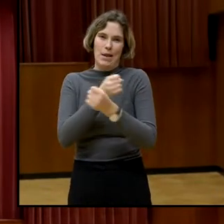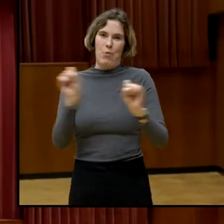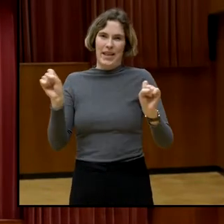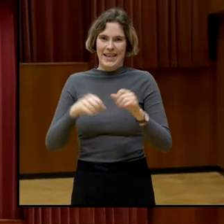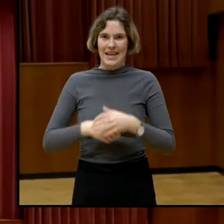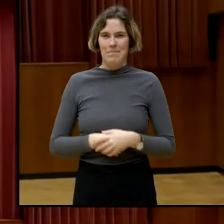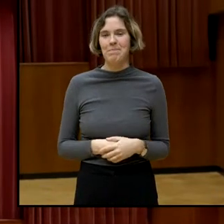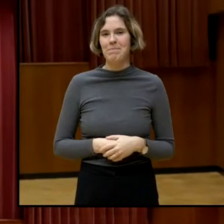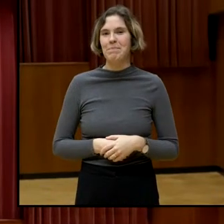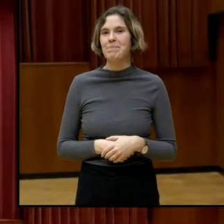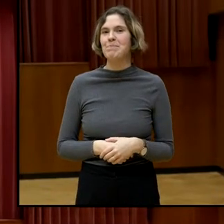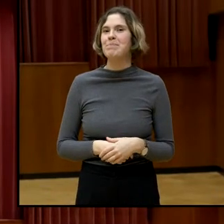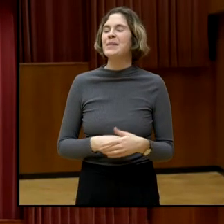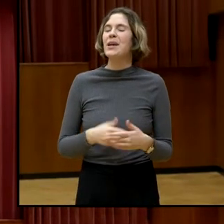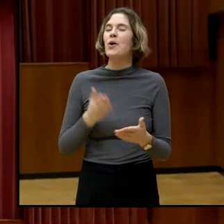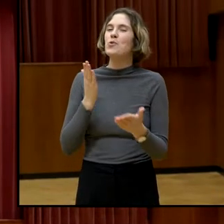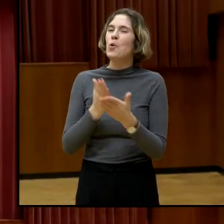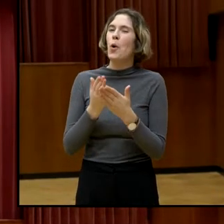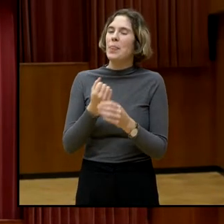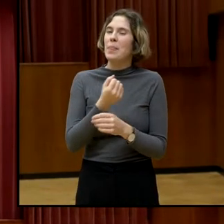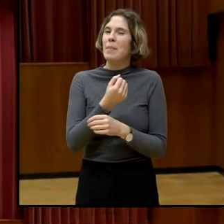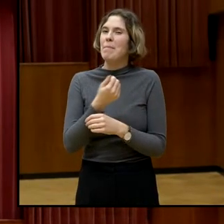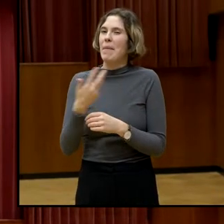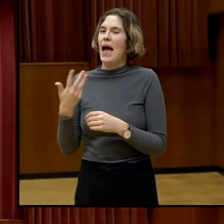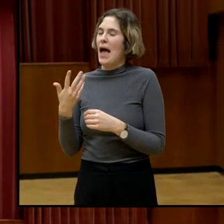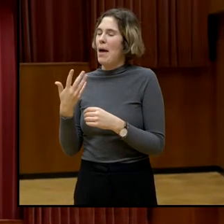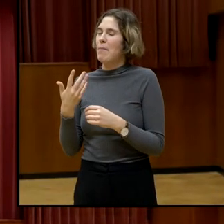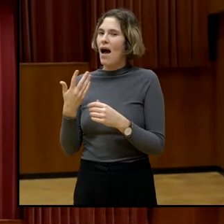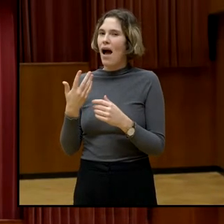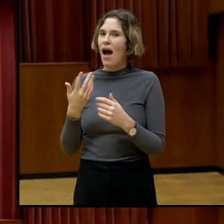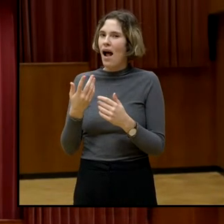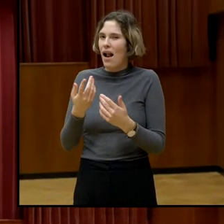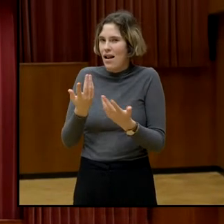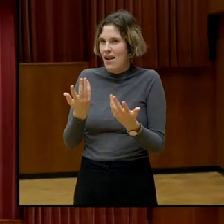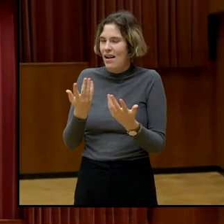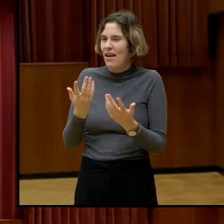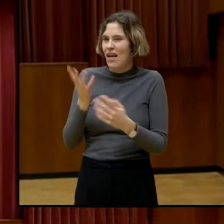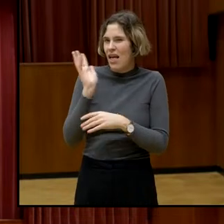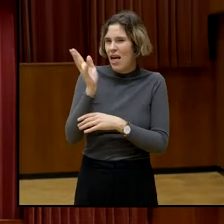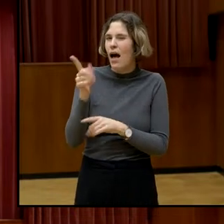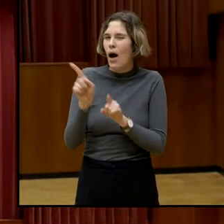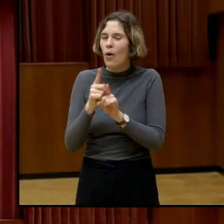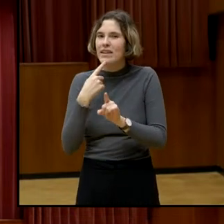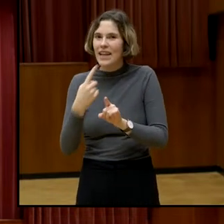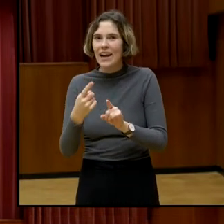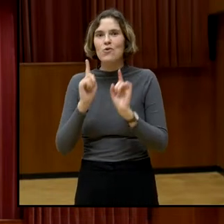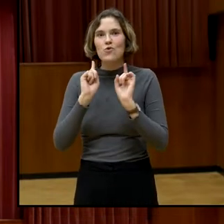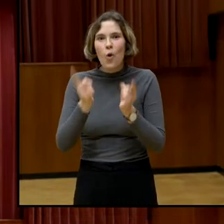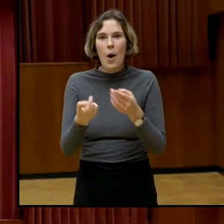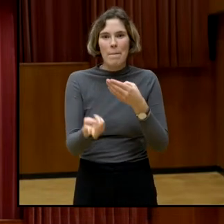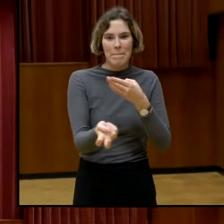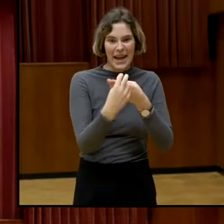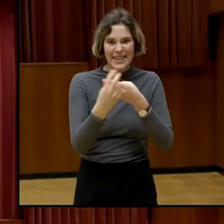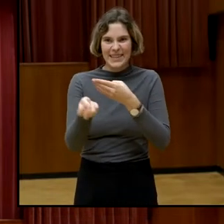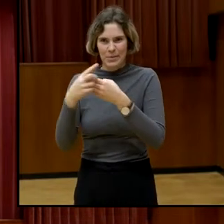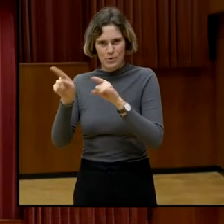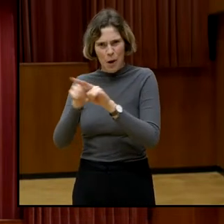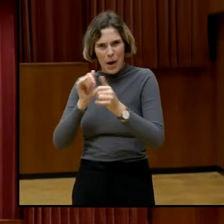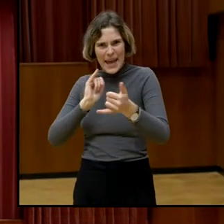Wir haben jetzt schon mehrmals gehört, dass das Ganze partizipativer ablaufen wird. Aber bevor ich dazu komme, freue ich mich sehr, Ihnen